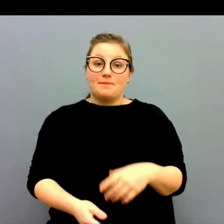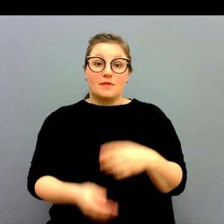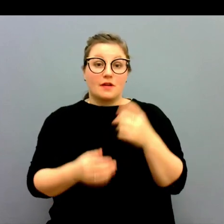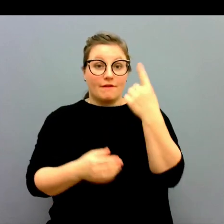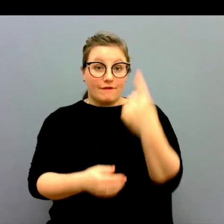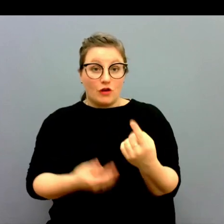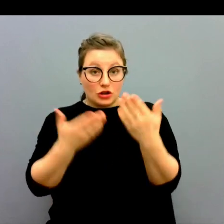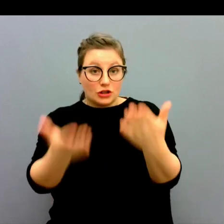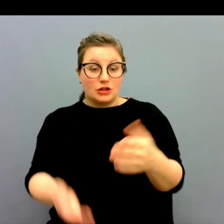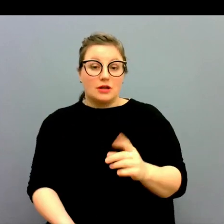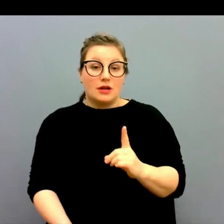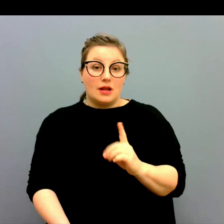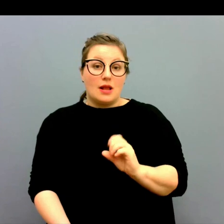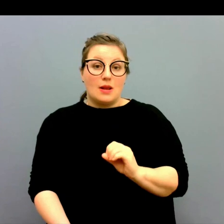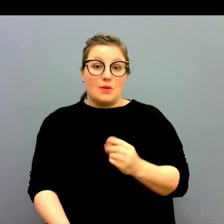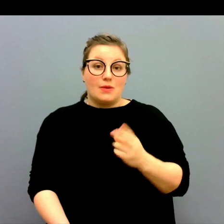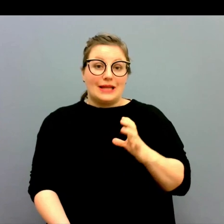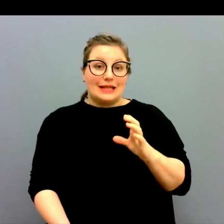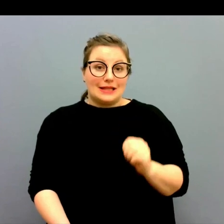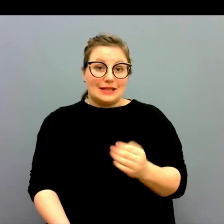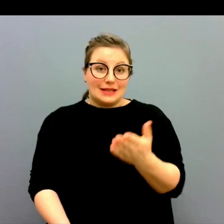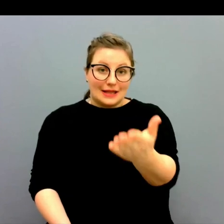Louise, vill du börja?